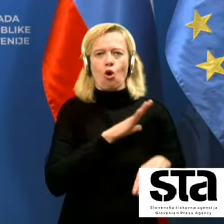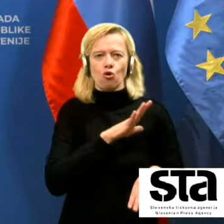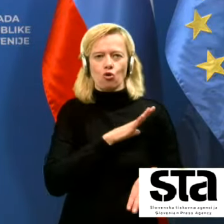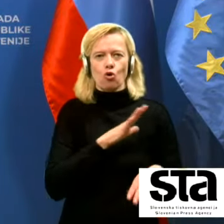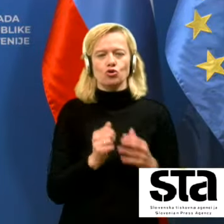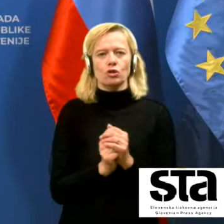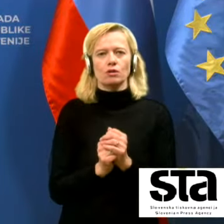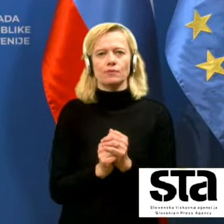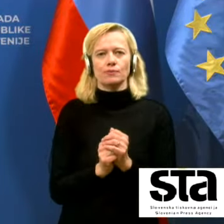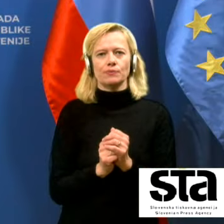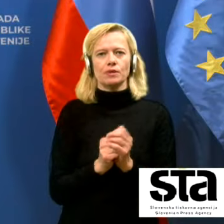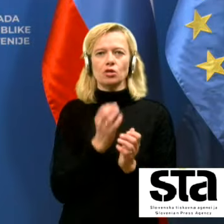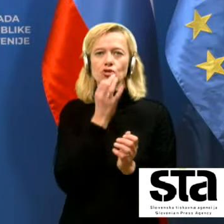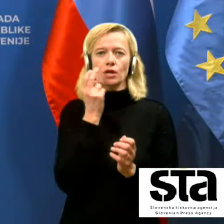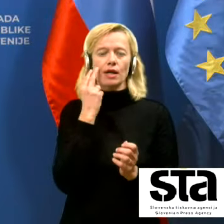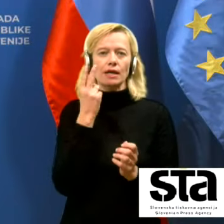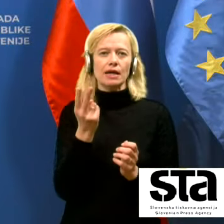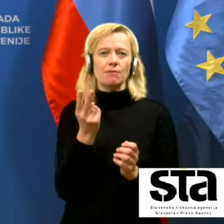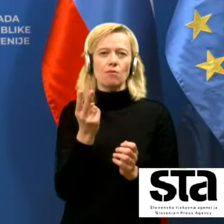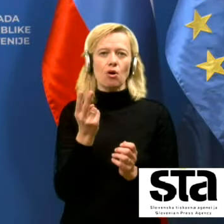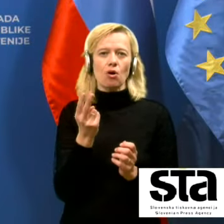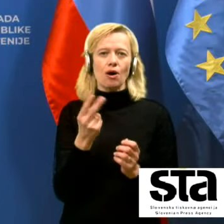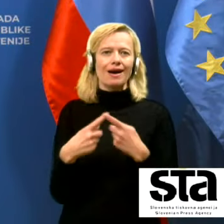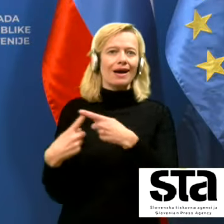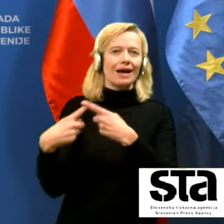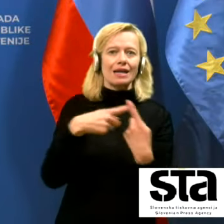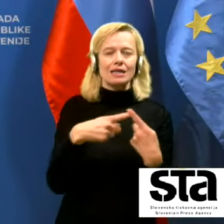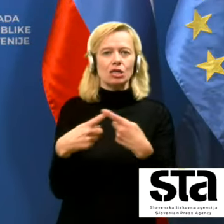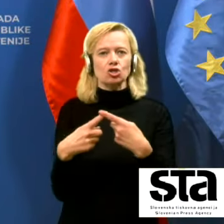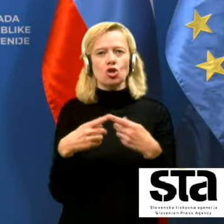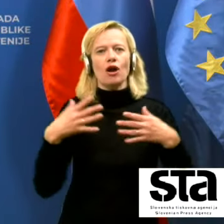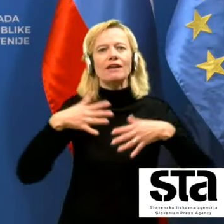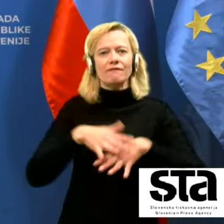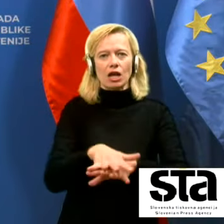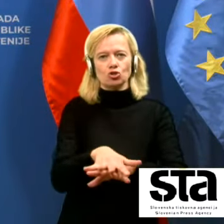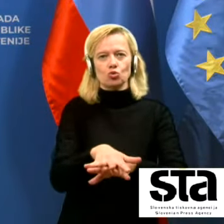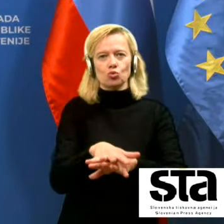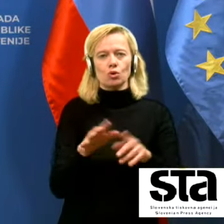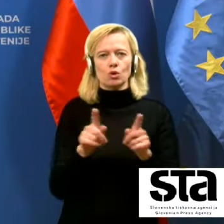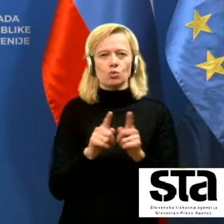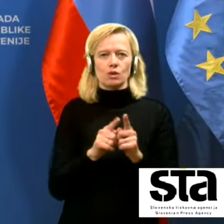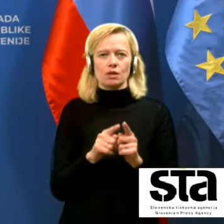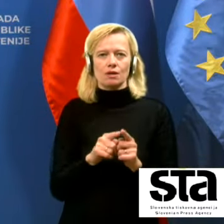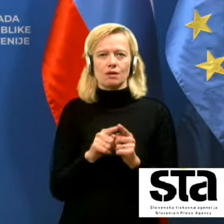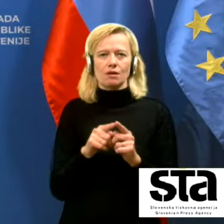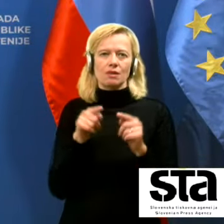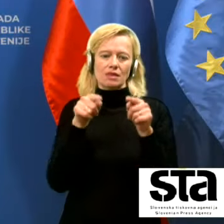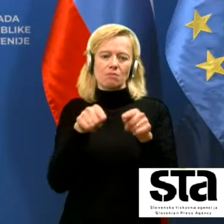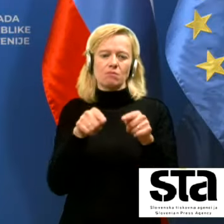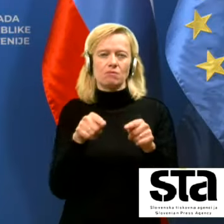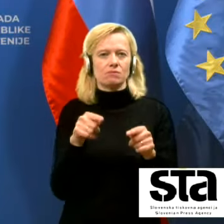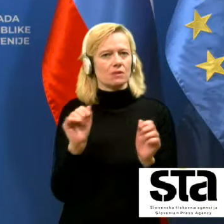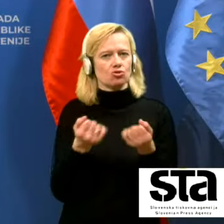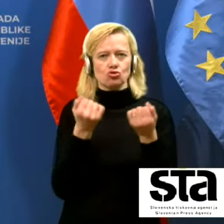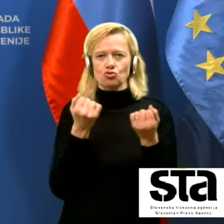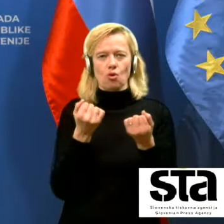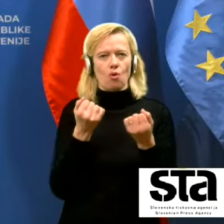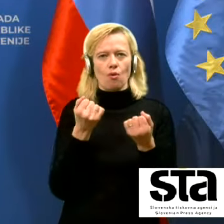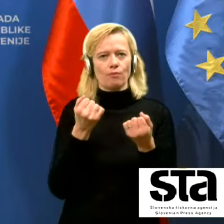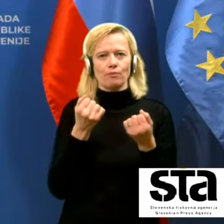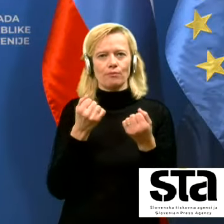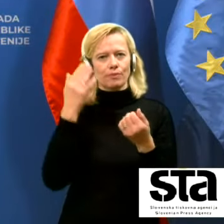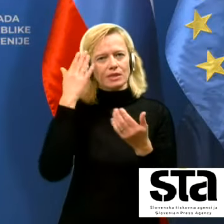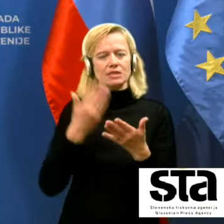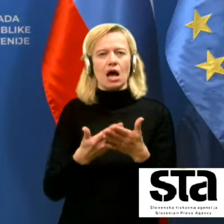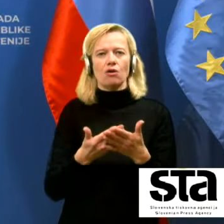nazadnje tudi če gledamo kritično infrastrukturo tudi tam sveda si težko predstavljam da nekatere službe za